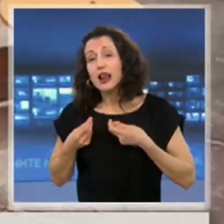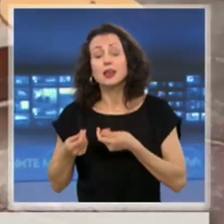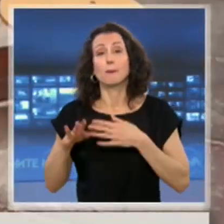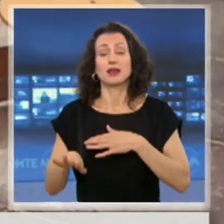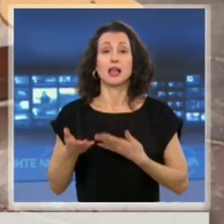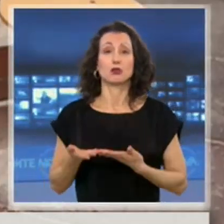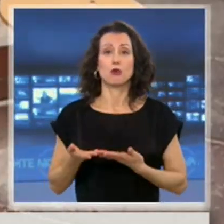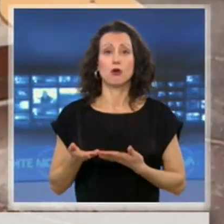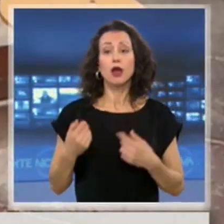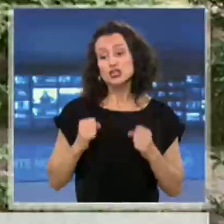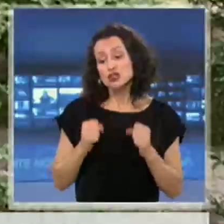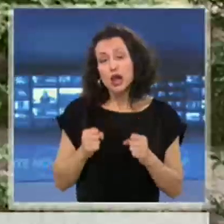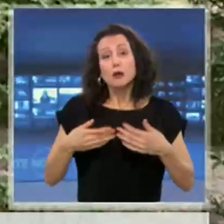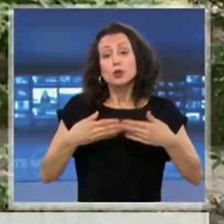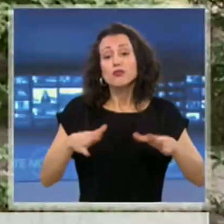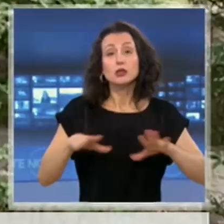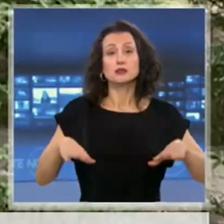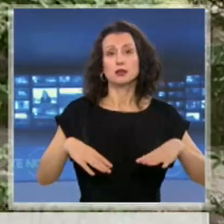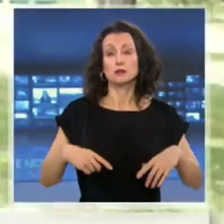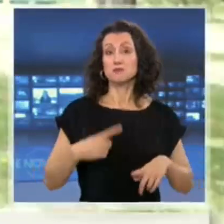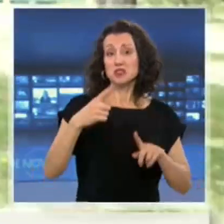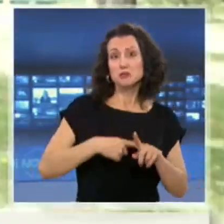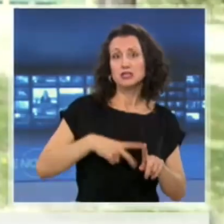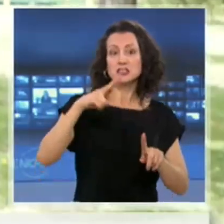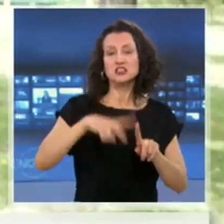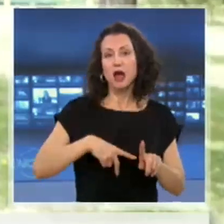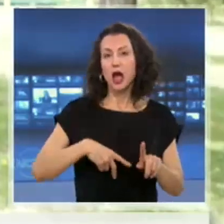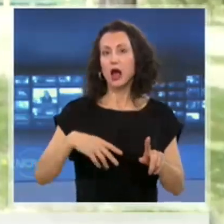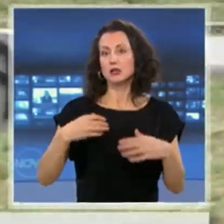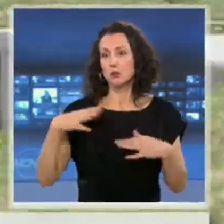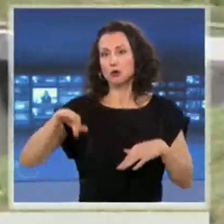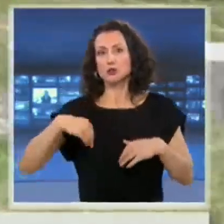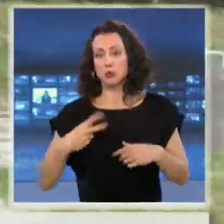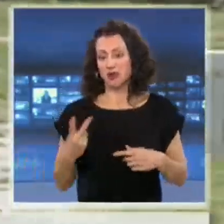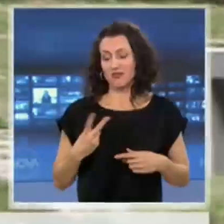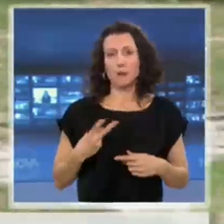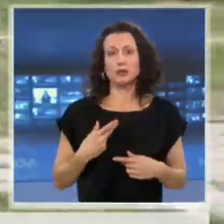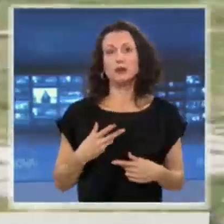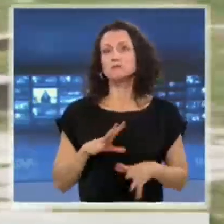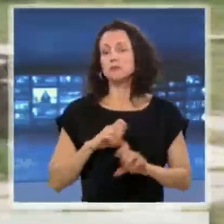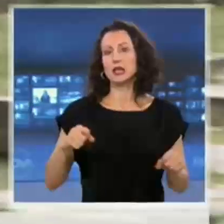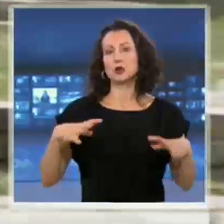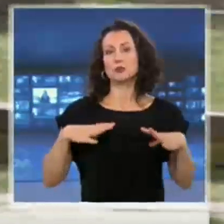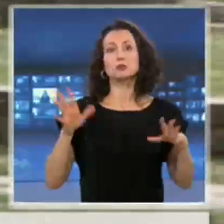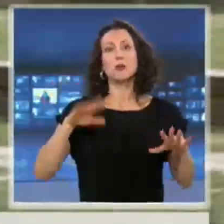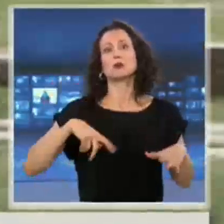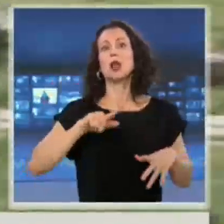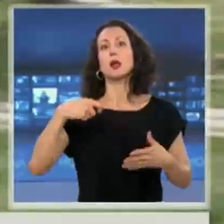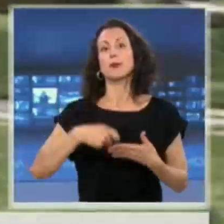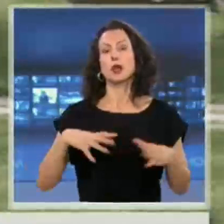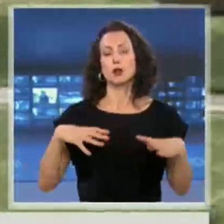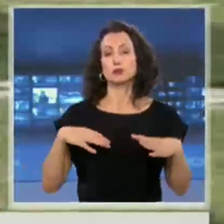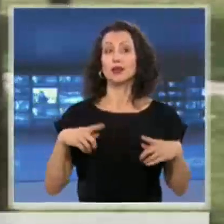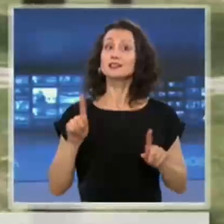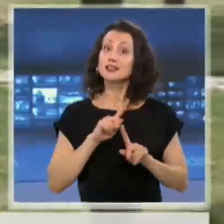Месец, два, докато ни свършат отпуските с съпруга ми, след това не е плотен. За да не стига до това положение хиляди родители, държавата